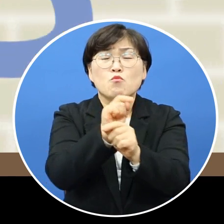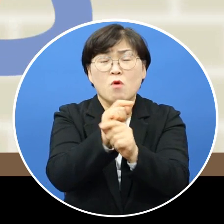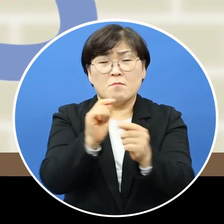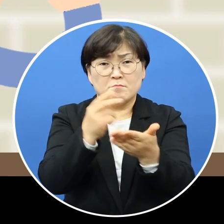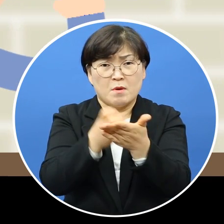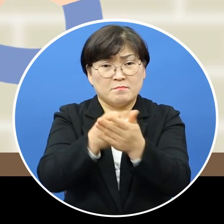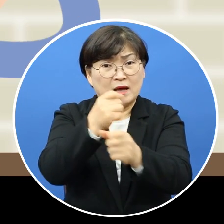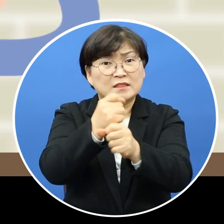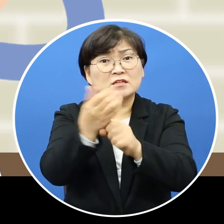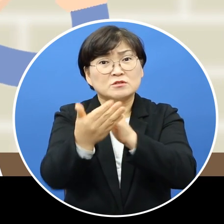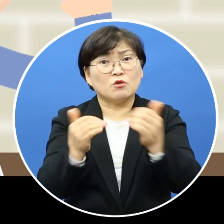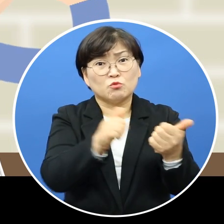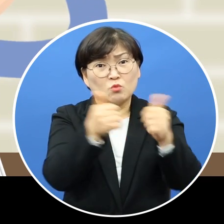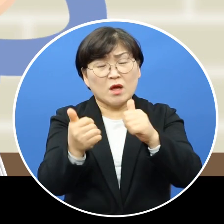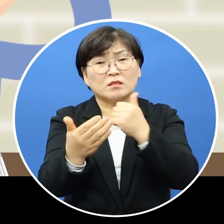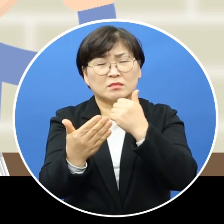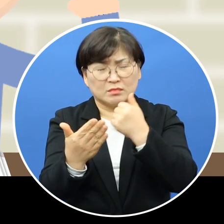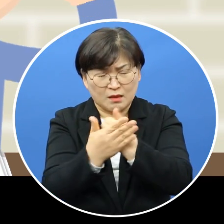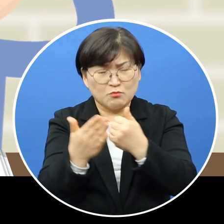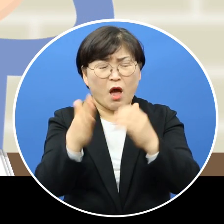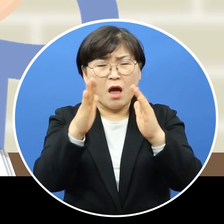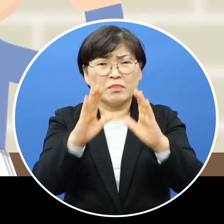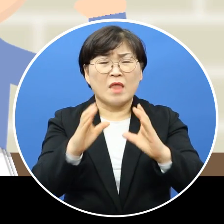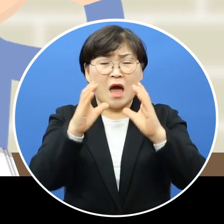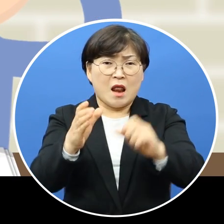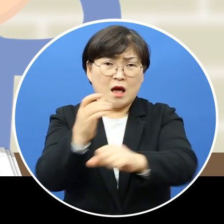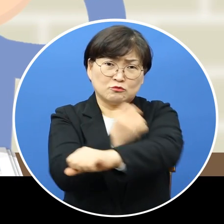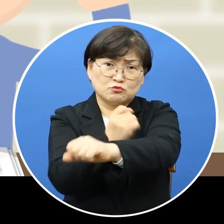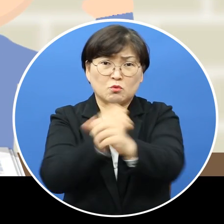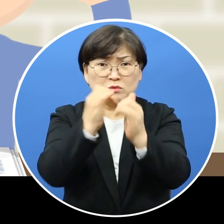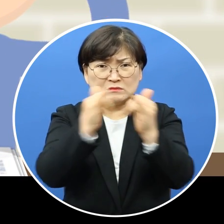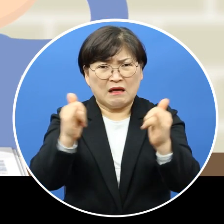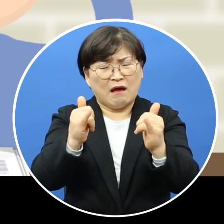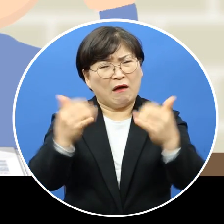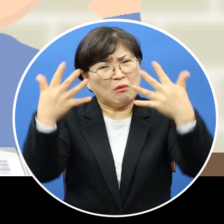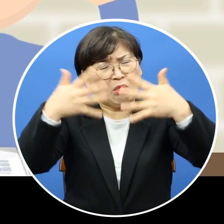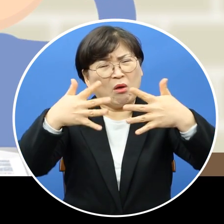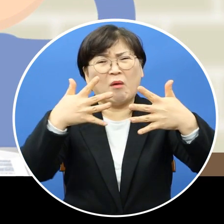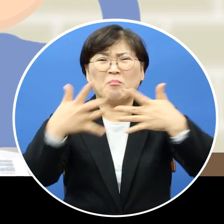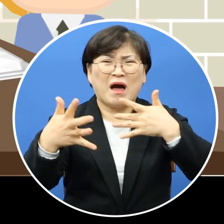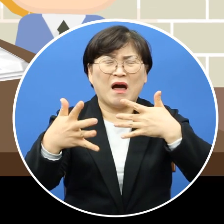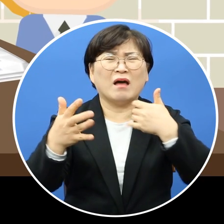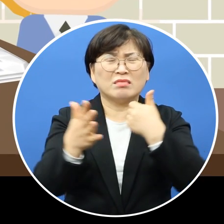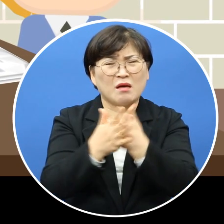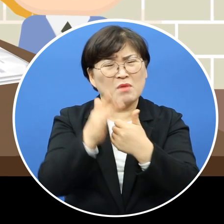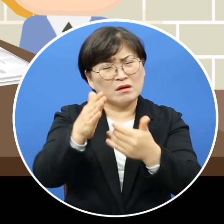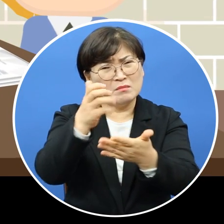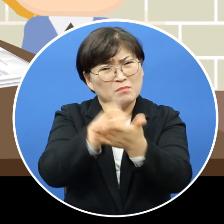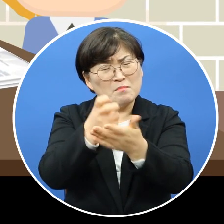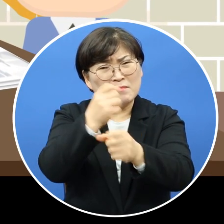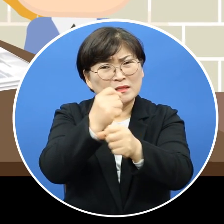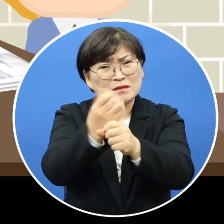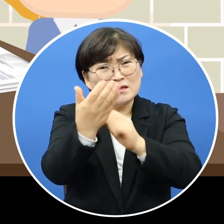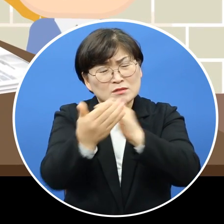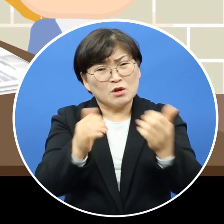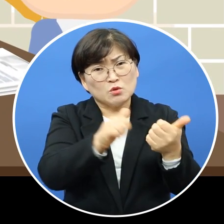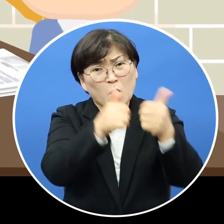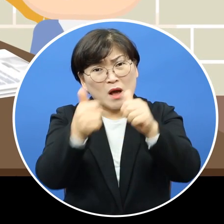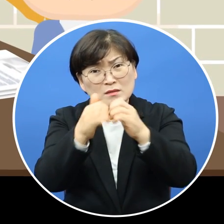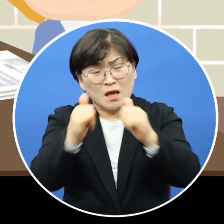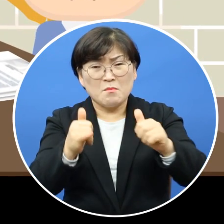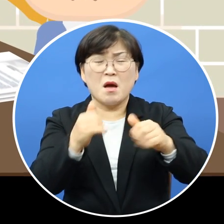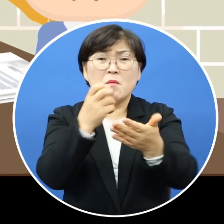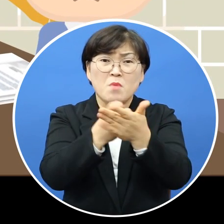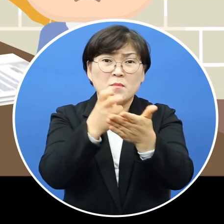국가공무원법 제정 전에 사망했기 때문에 국가유공자 요건에는 해당하지 않습니다 국가유공자 관련법이